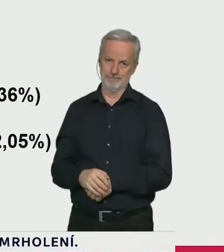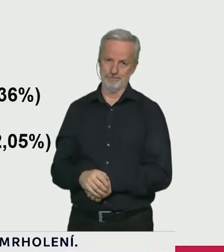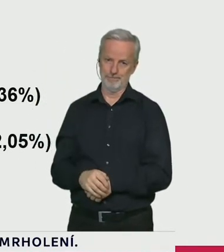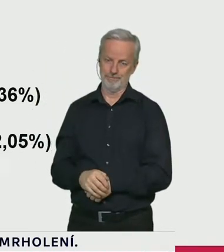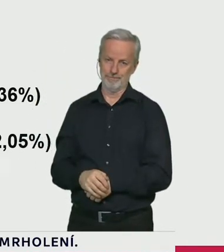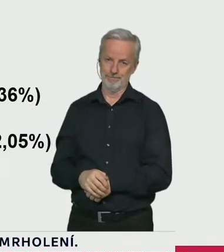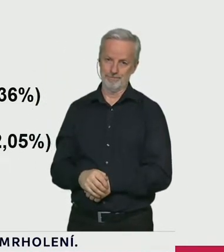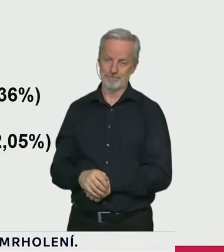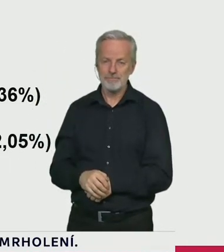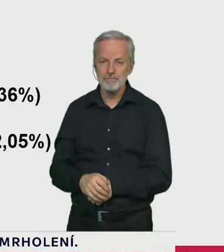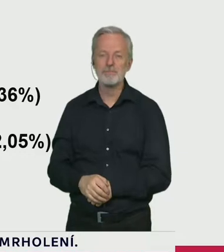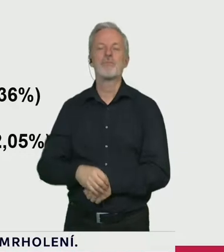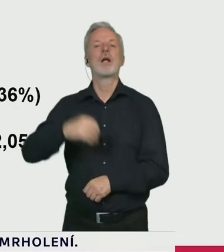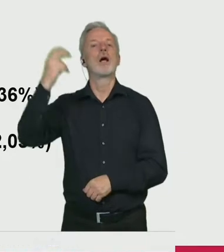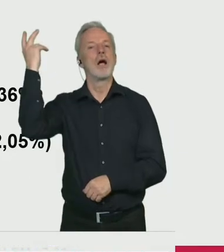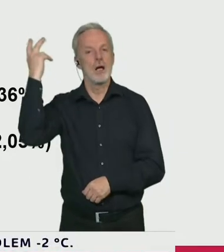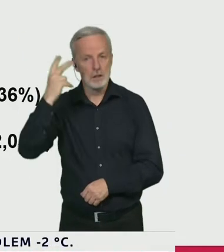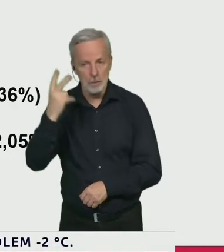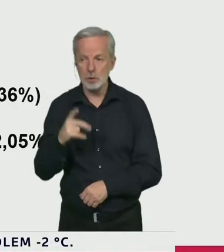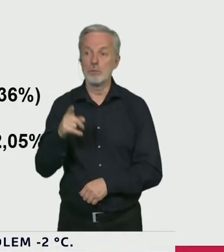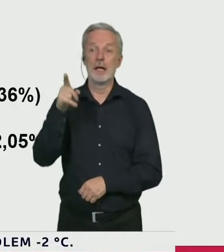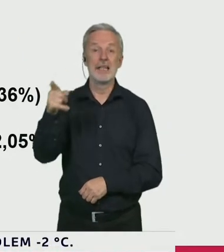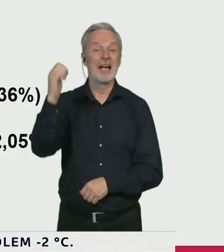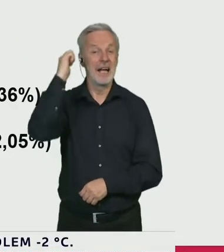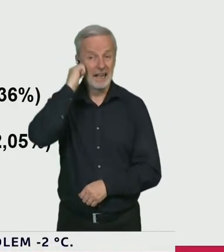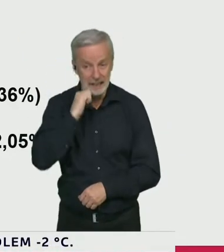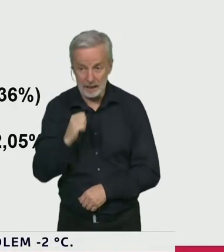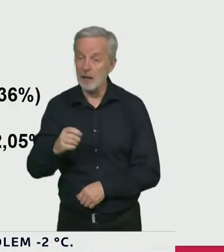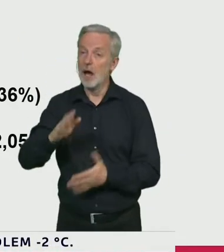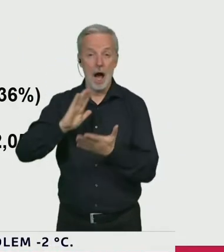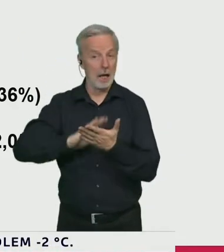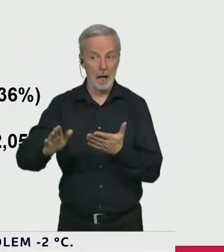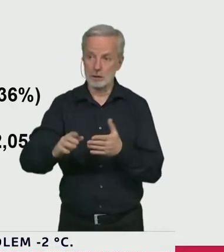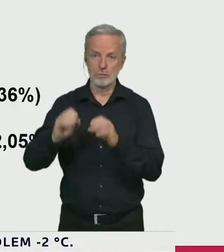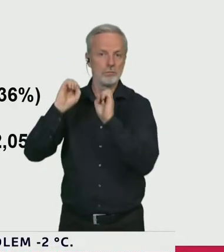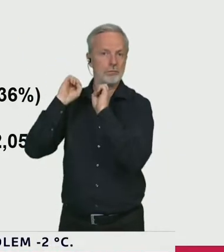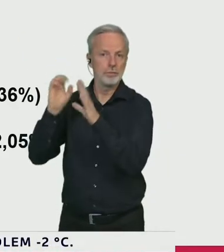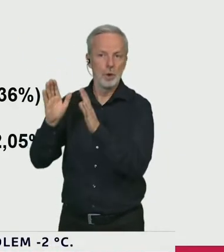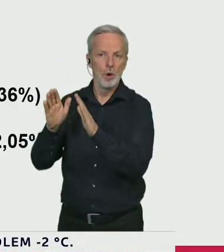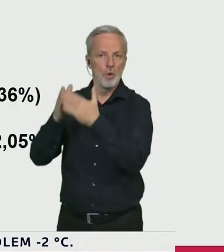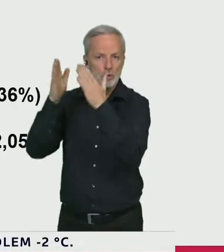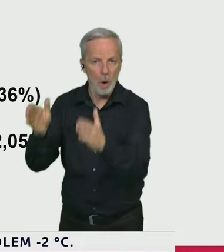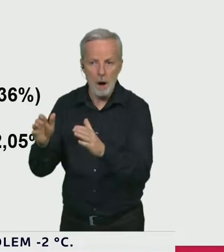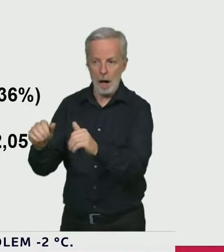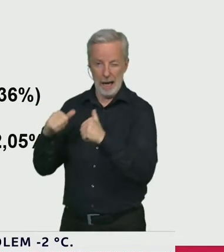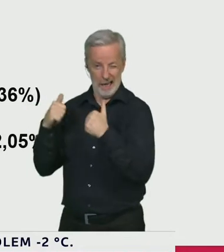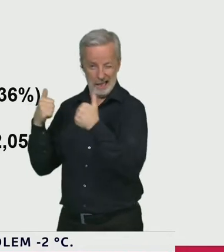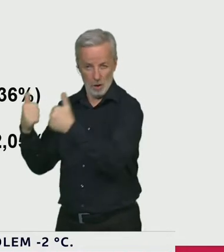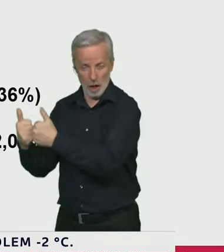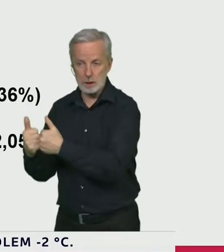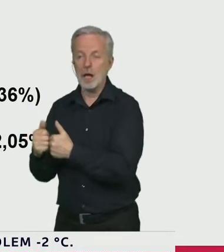Samozřejmě vztahuje se na ně tedy jak izolace, tak u těch asymptomatických pozitivních testů